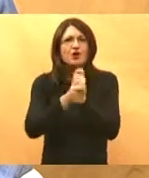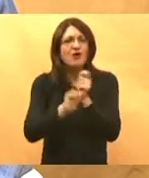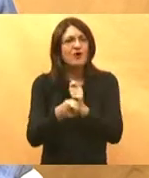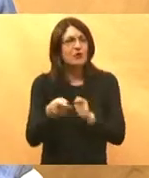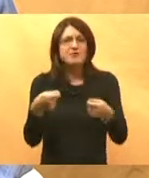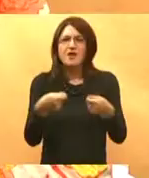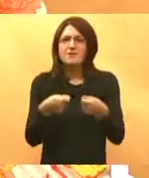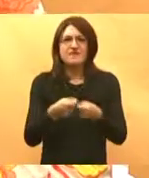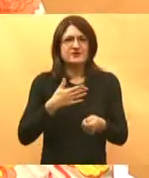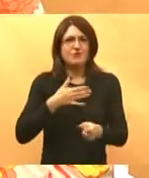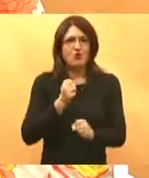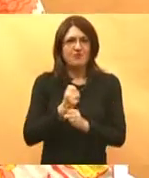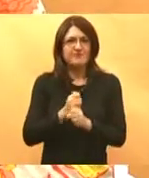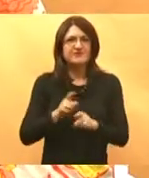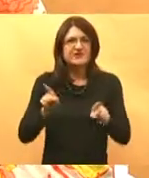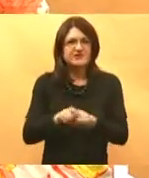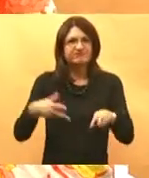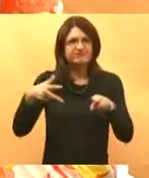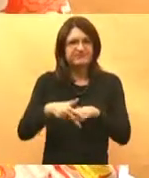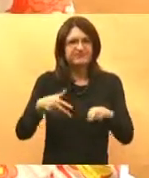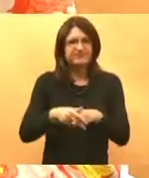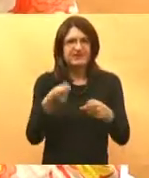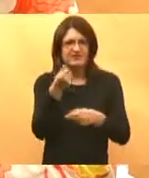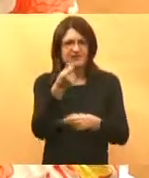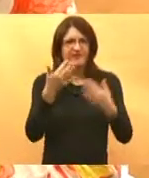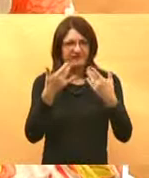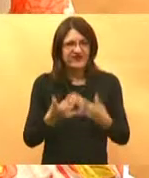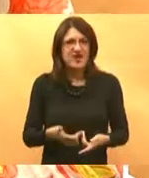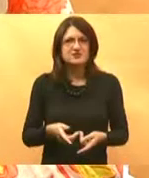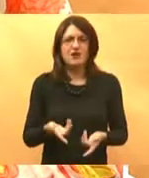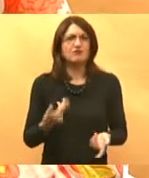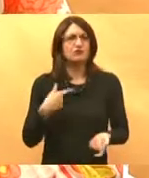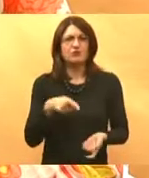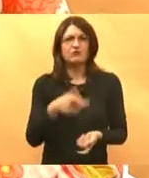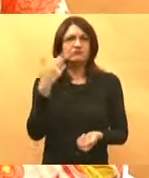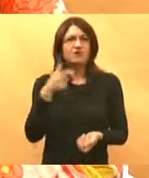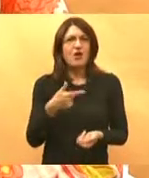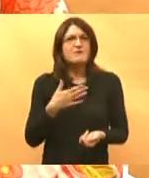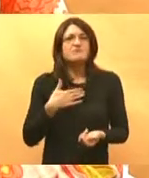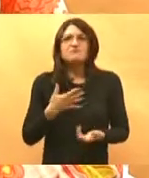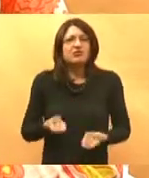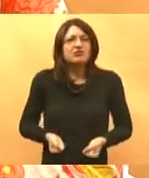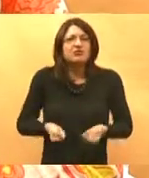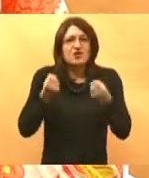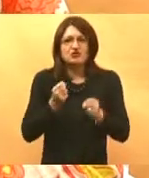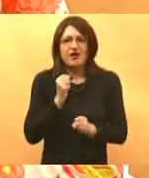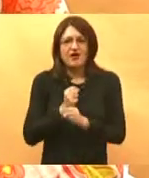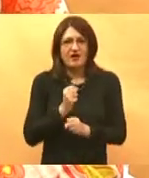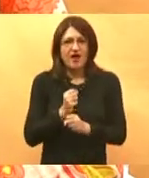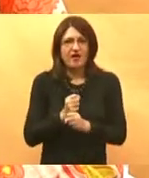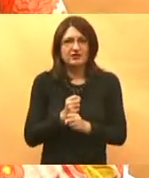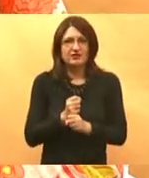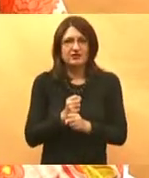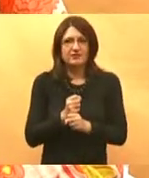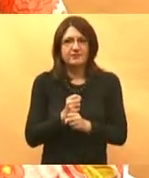rada, plus financijske ustege i tako što šta je toga bilo, što bi nam je onako težak naš rad onemogućilo i napravilo još